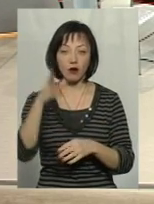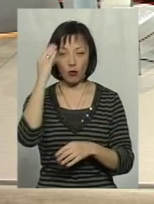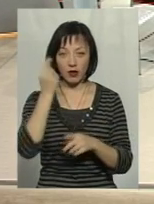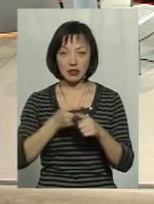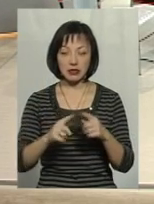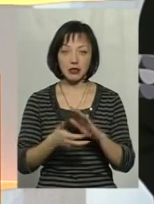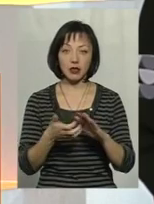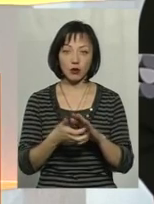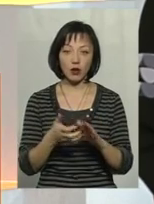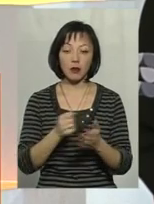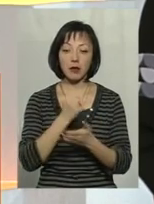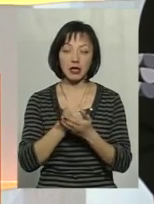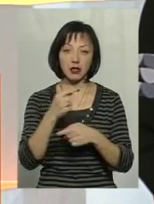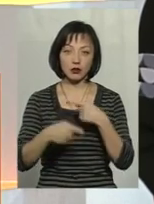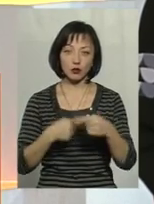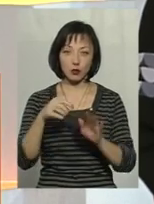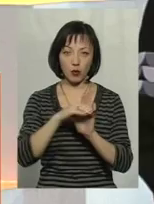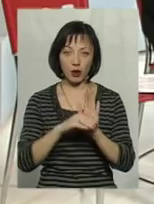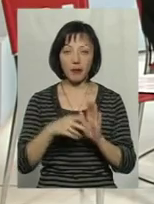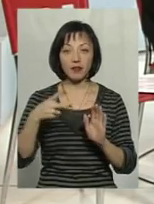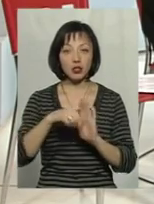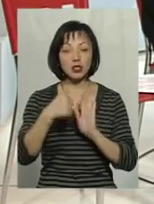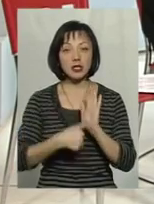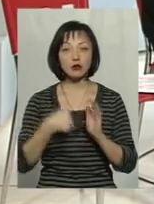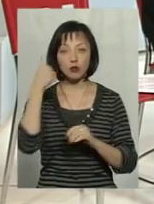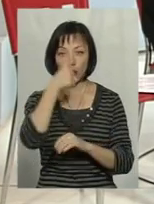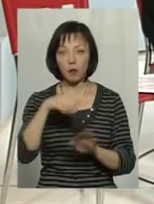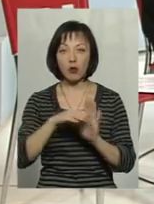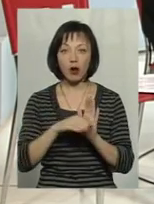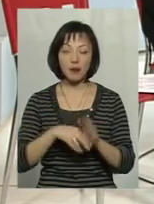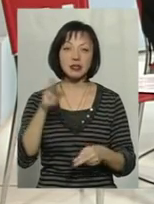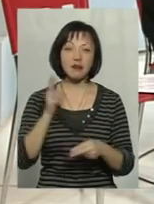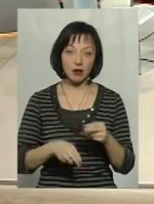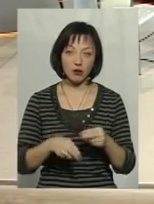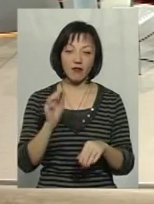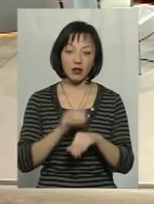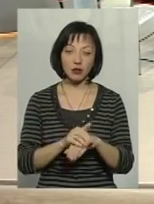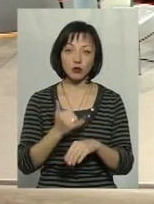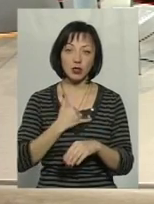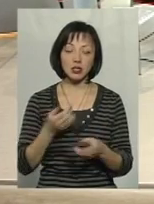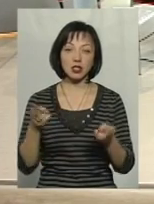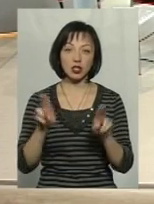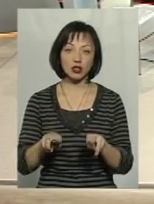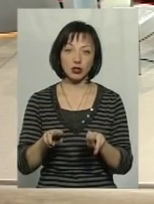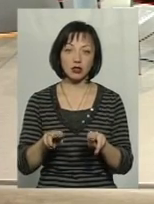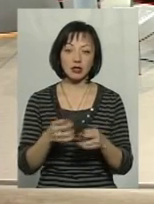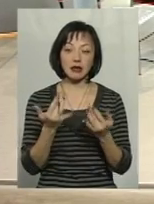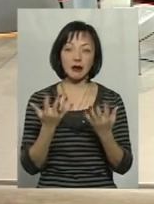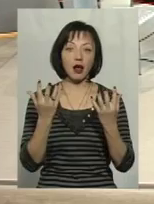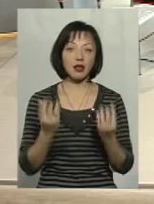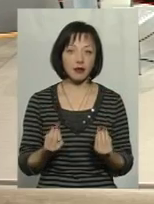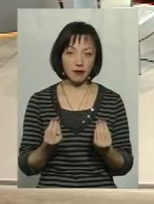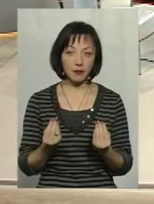ці недоліки на прийняття наступної програми. У 2016 році програма завершується. Ну, фактично, в нас залишилося там кілька днів.